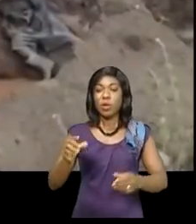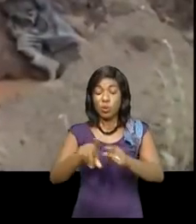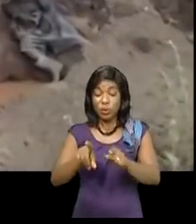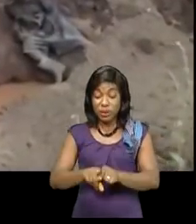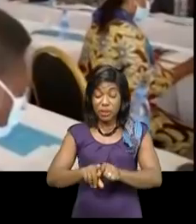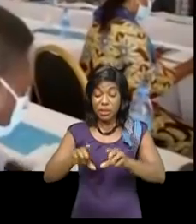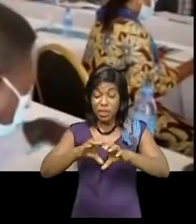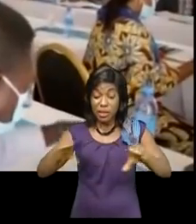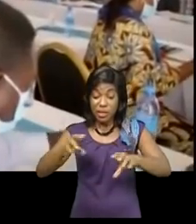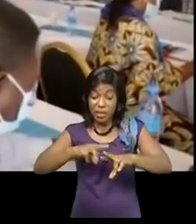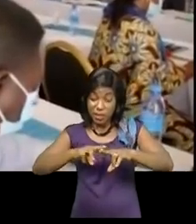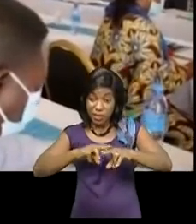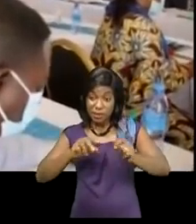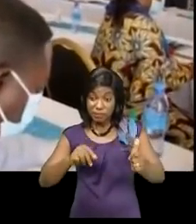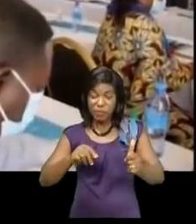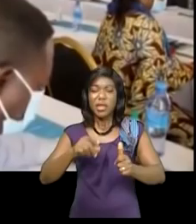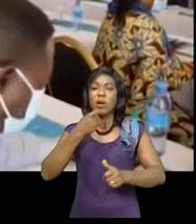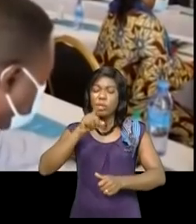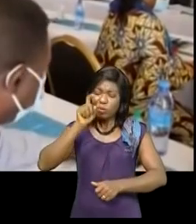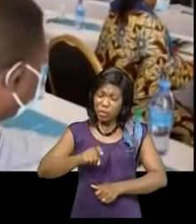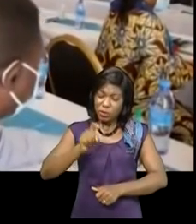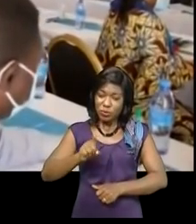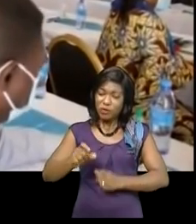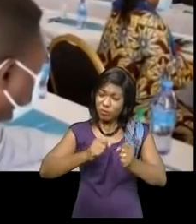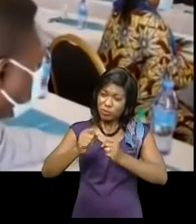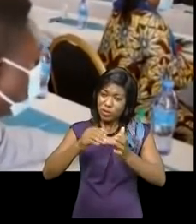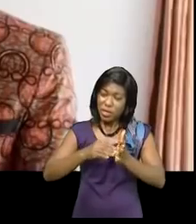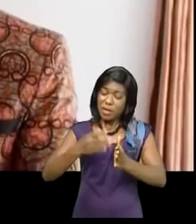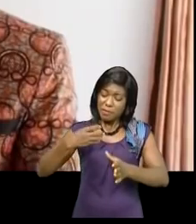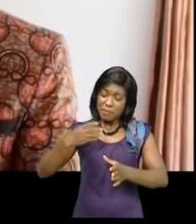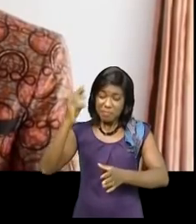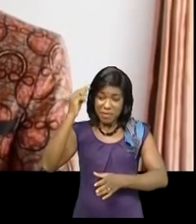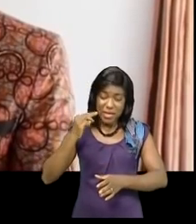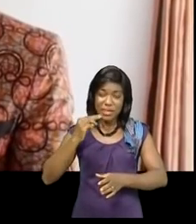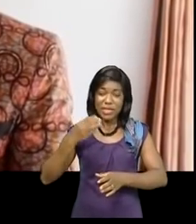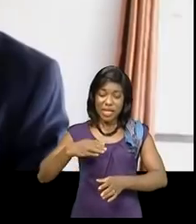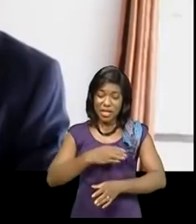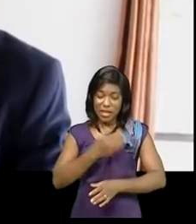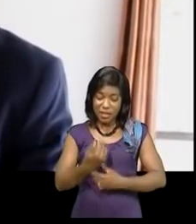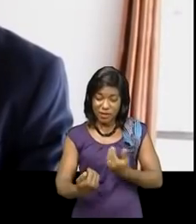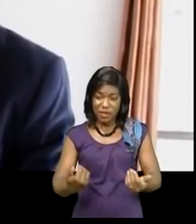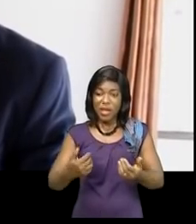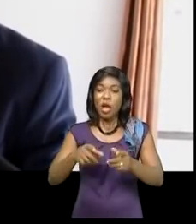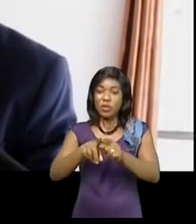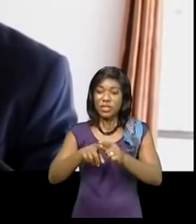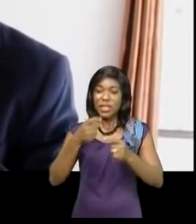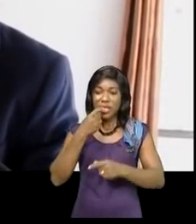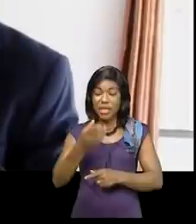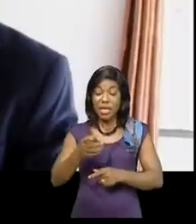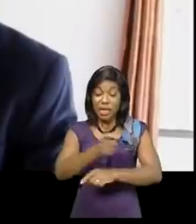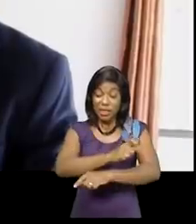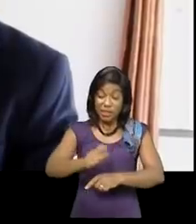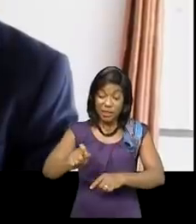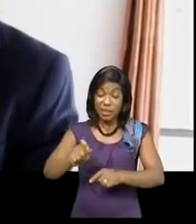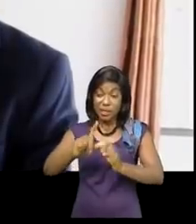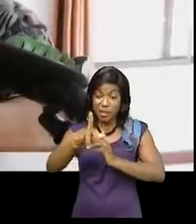le commissaire du gouvernement provincial en charge du genre famille et enfants représenté par son directeur de cabinet le directeur de cabinet du ministre